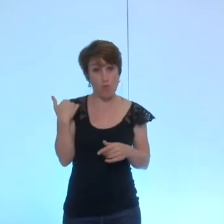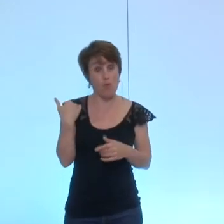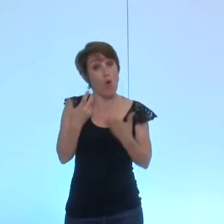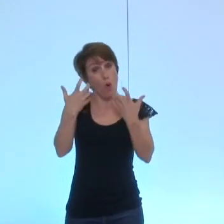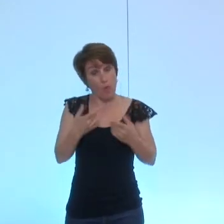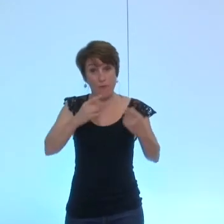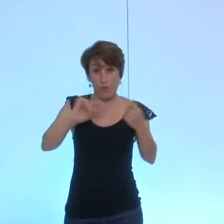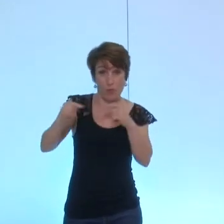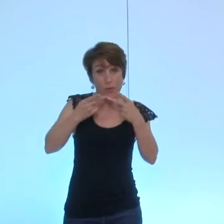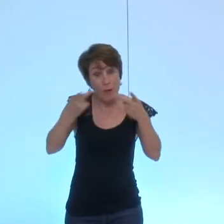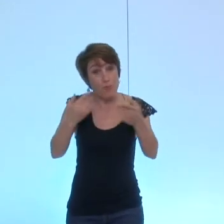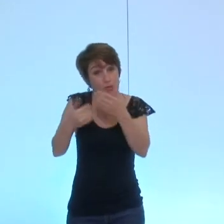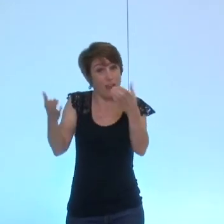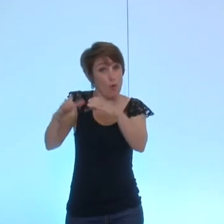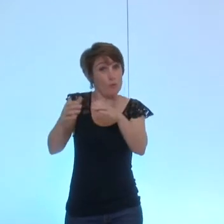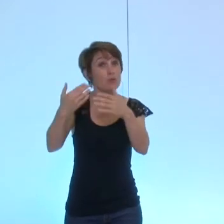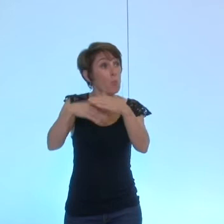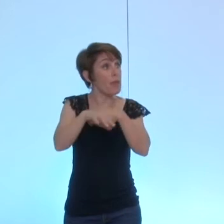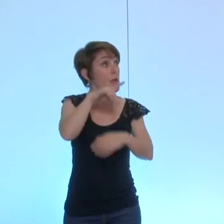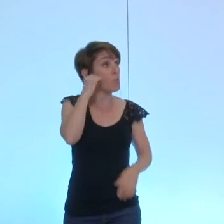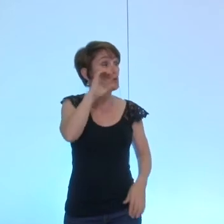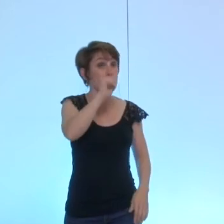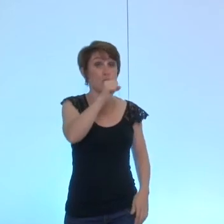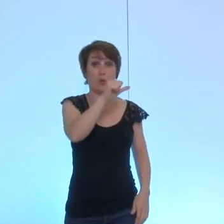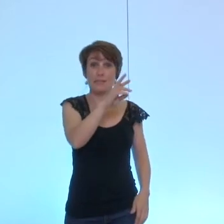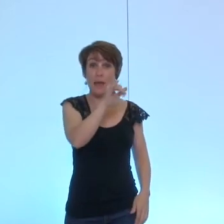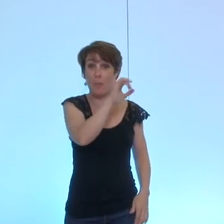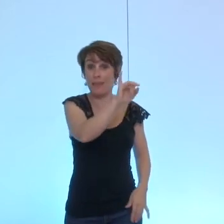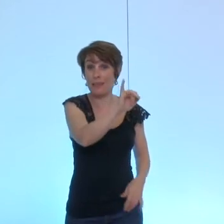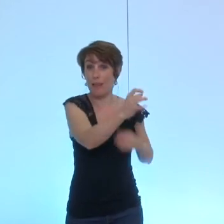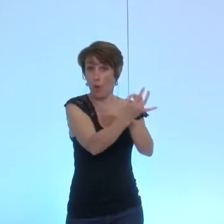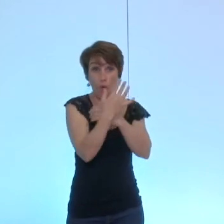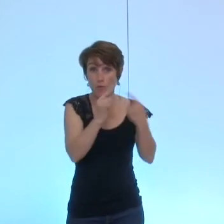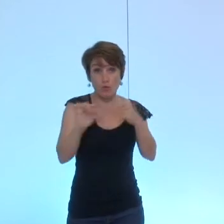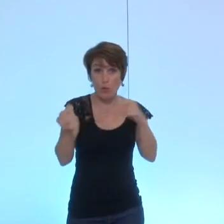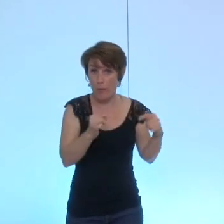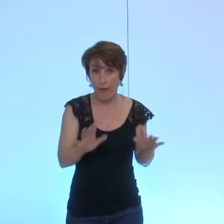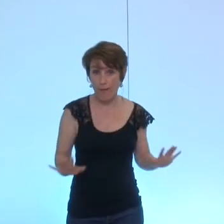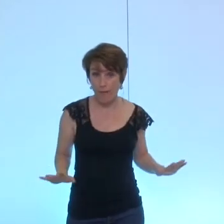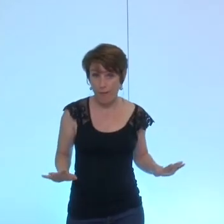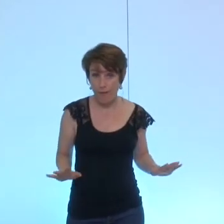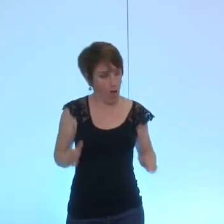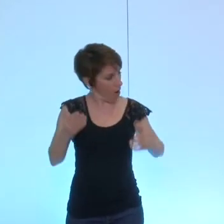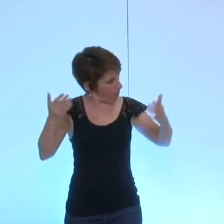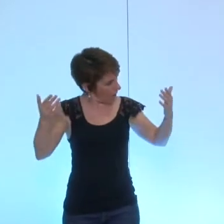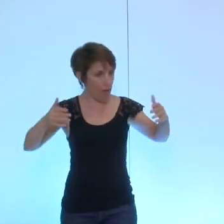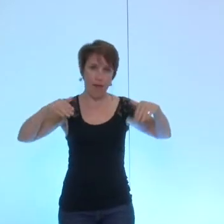pas voulu aller sur ce débat et donc nous l'avons maintenant